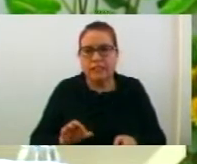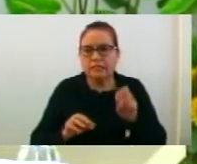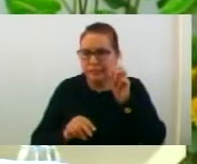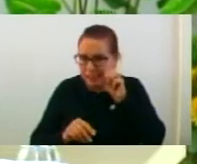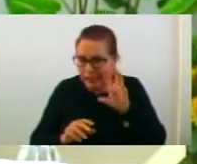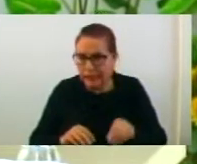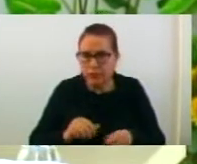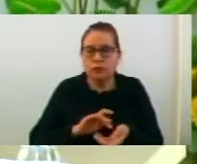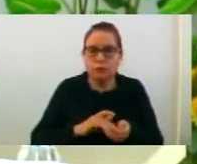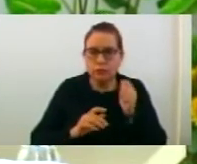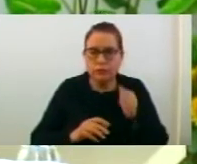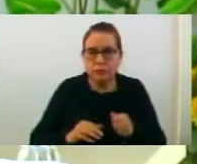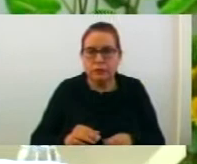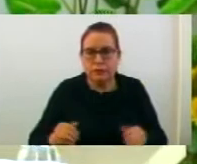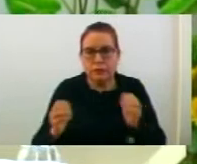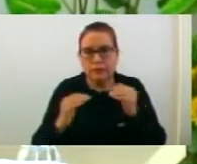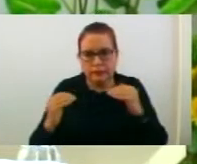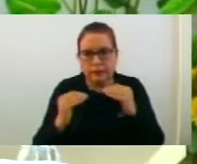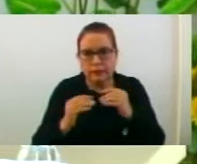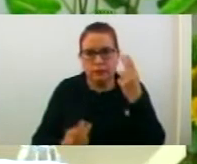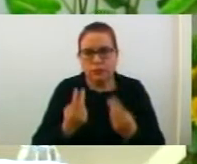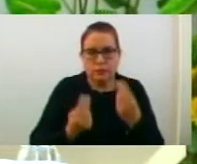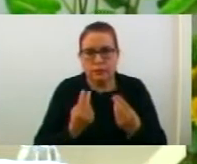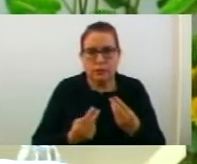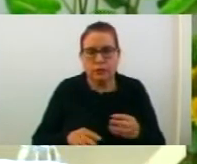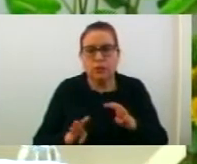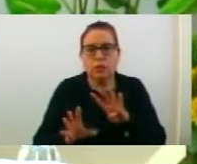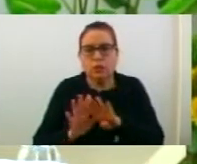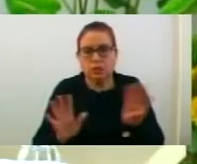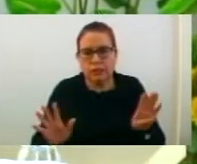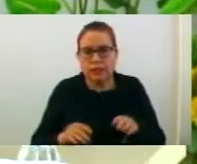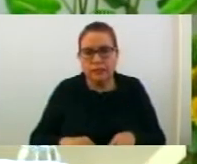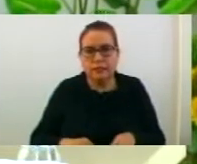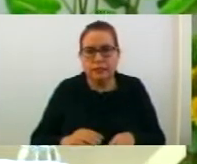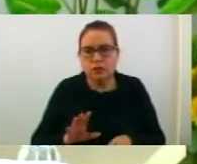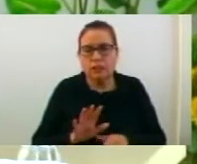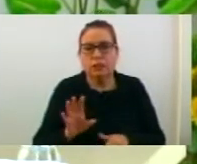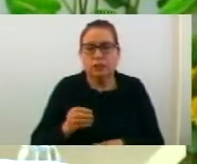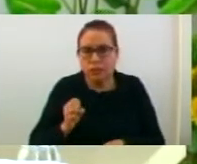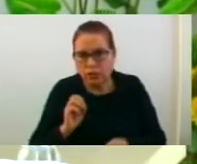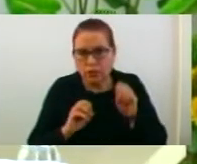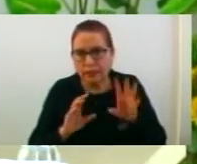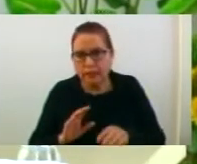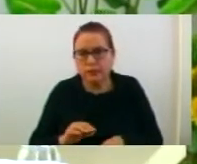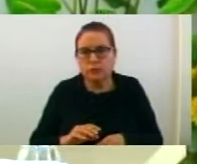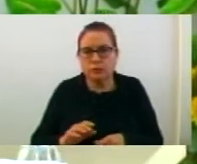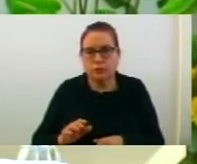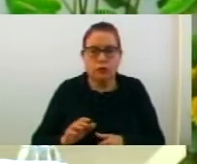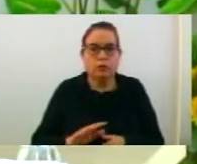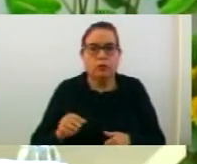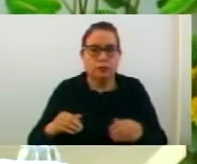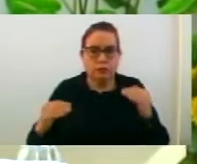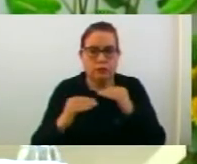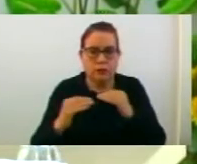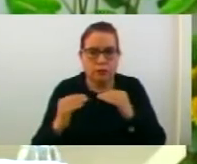13. 3, заедничка расправа да се води по точито реден број 14, 15 и 16 и 4, отлучуването с